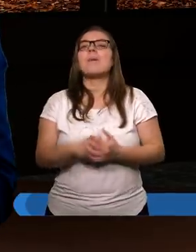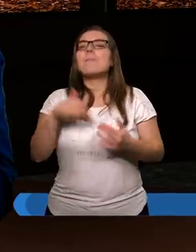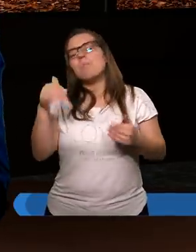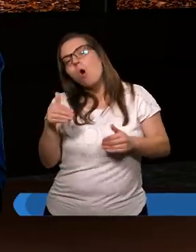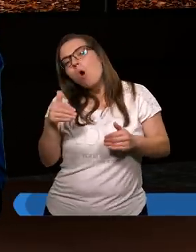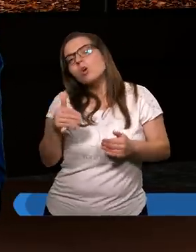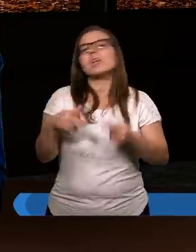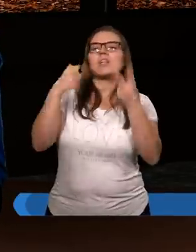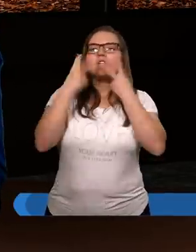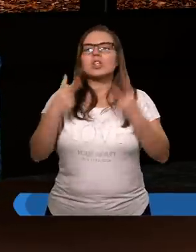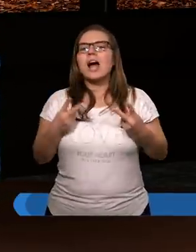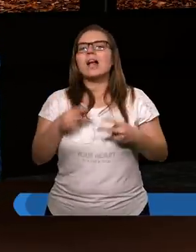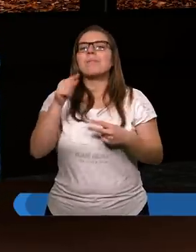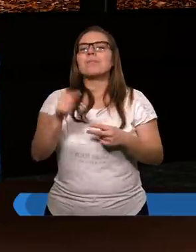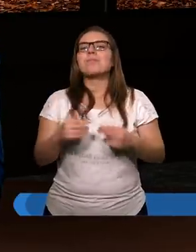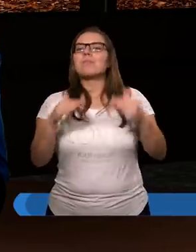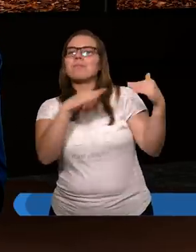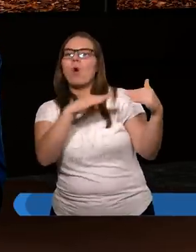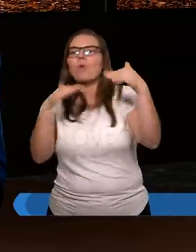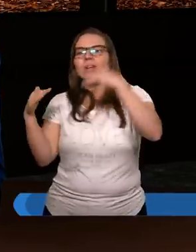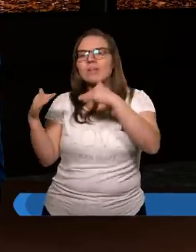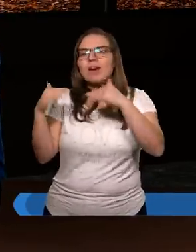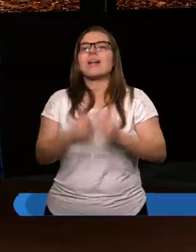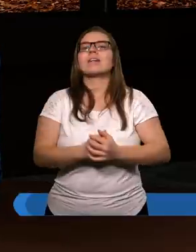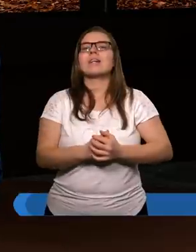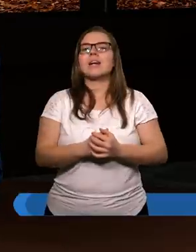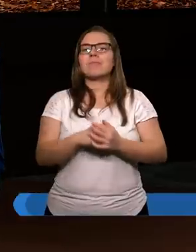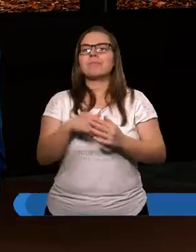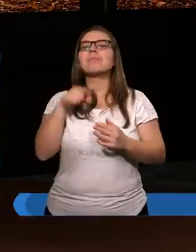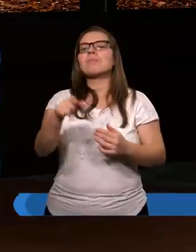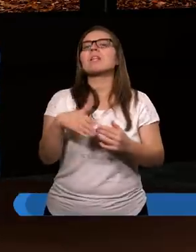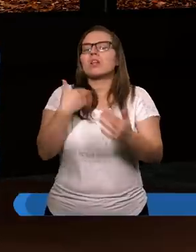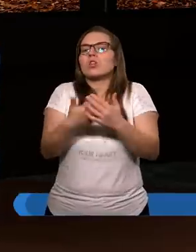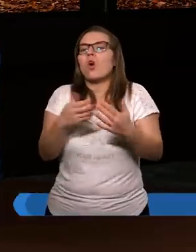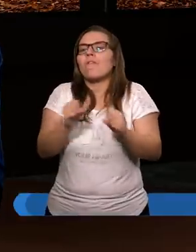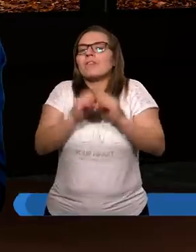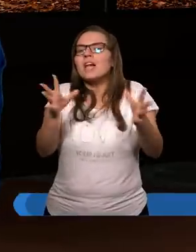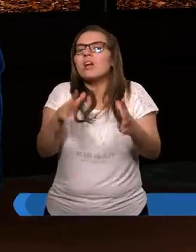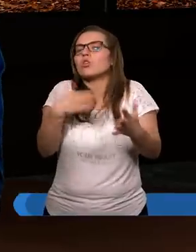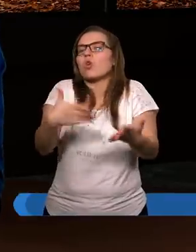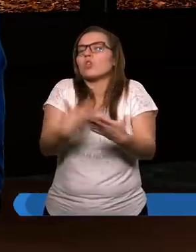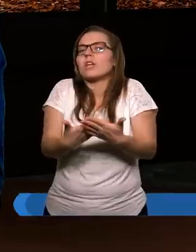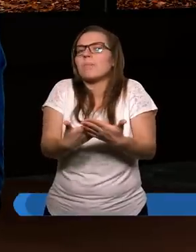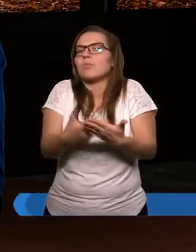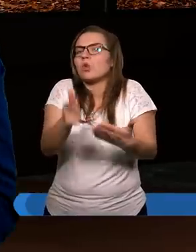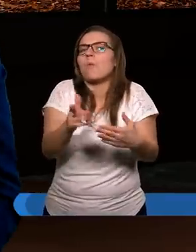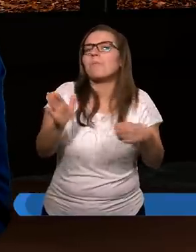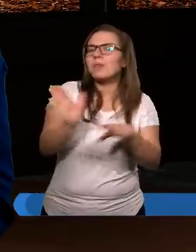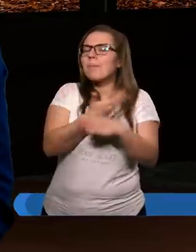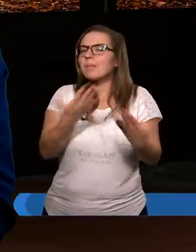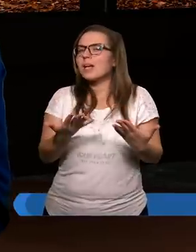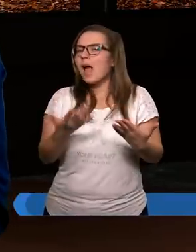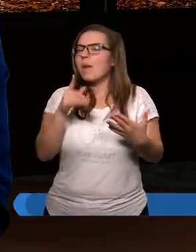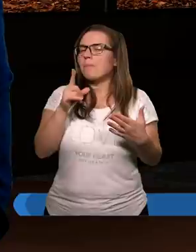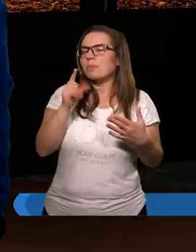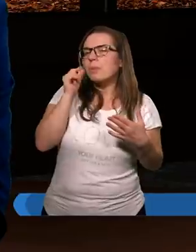I być może czytali te sformułowania jako przymierze wieczne i się zastanawiali. No to skoro wieczne, no to czemu to przymija? Jak